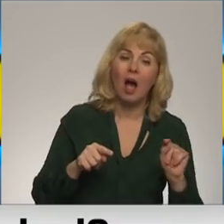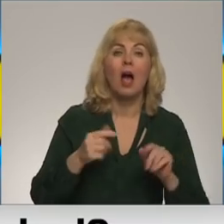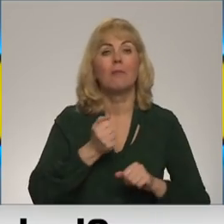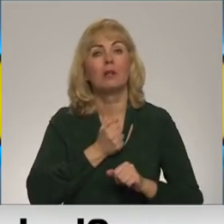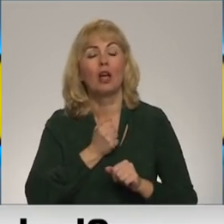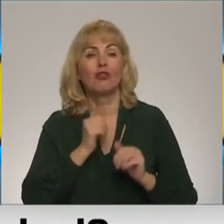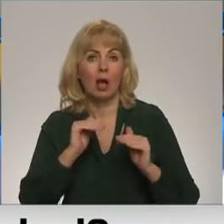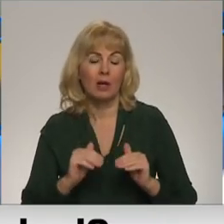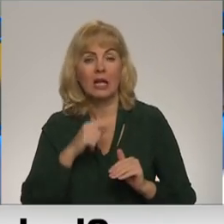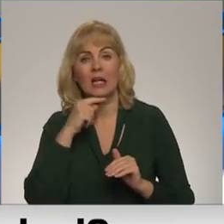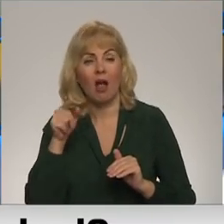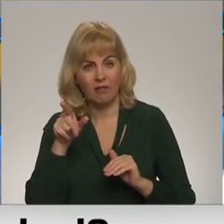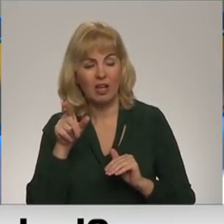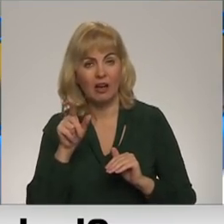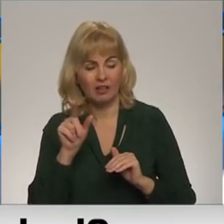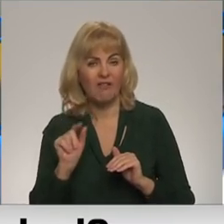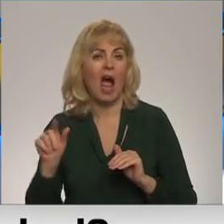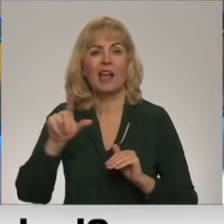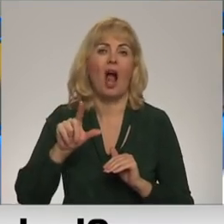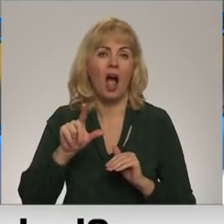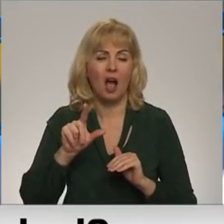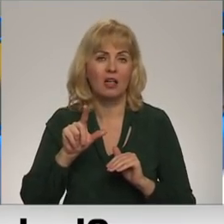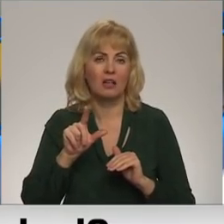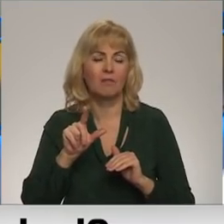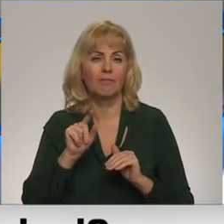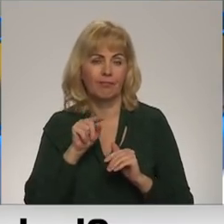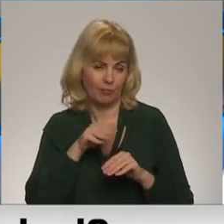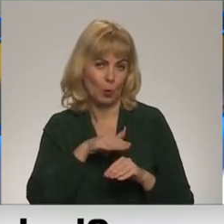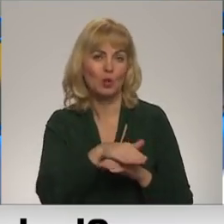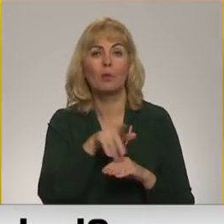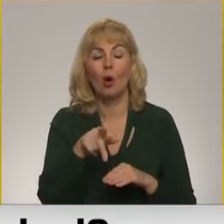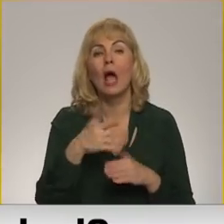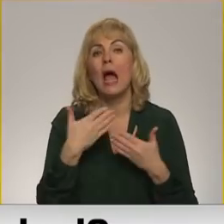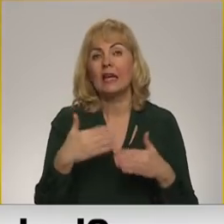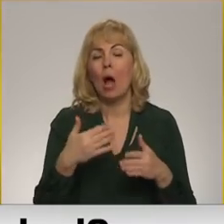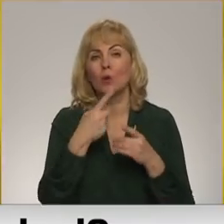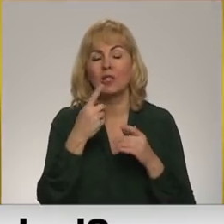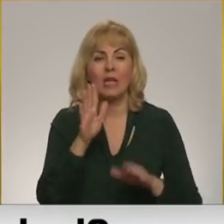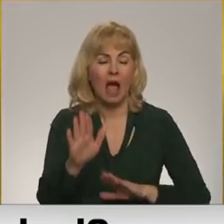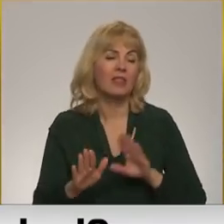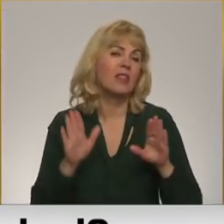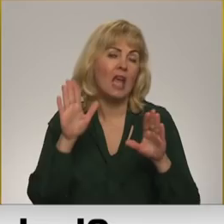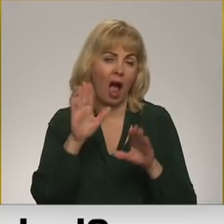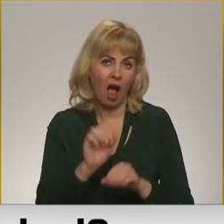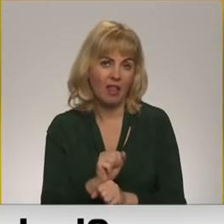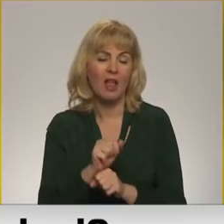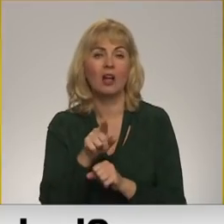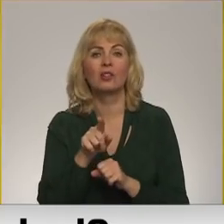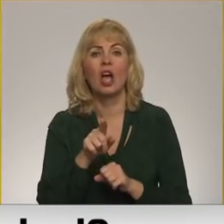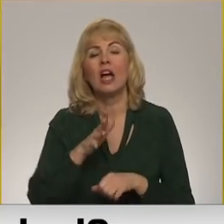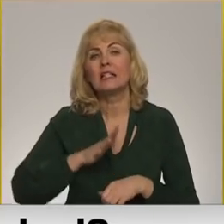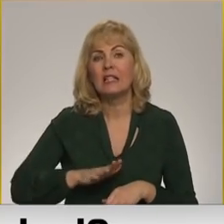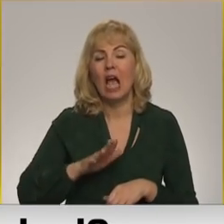Krievija pašlaikā ir ar pārsparu. Mēs ziņojam arī, ka pēdējās dienaktas laikā ir ļoti cietušas Čērņi,